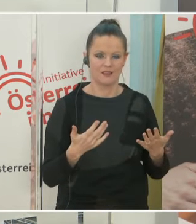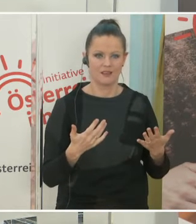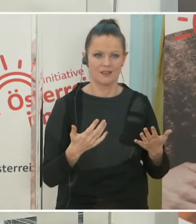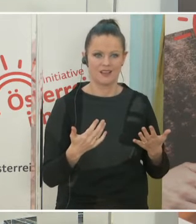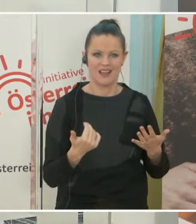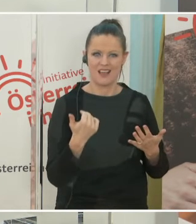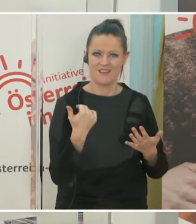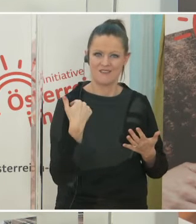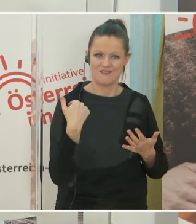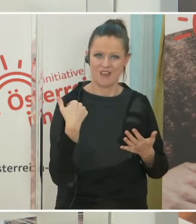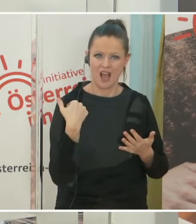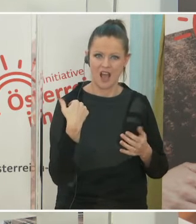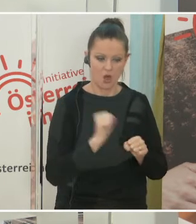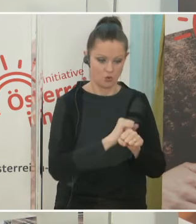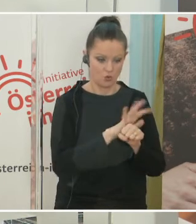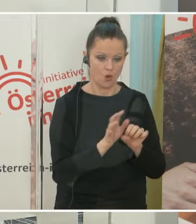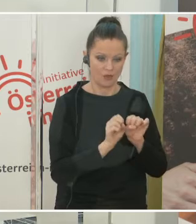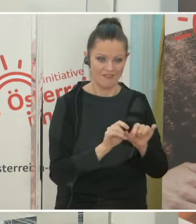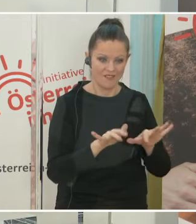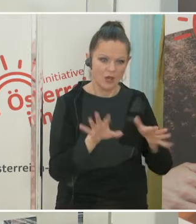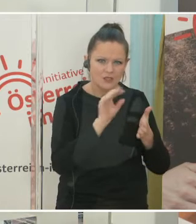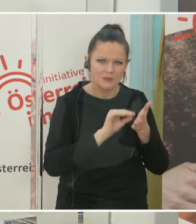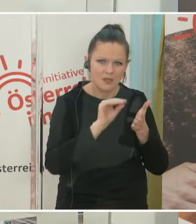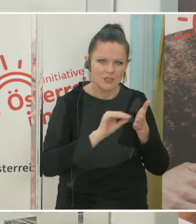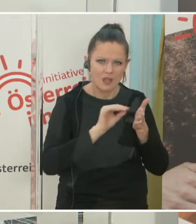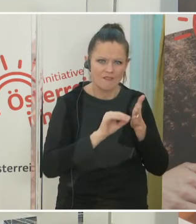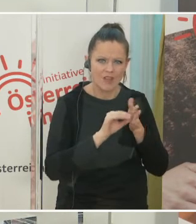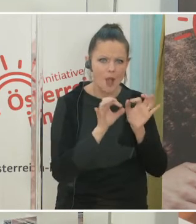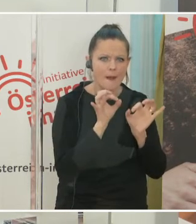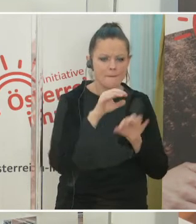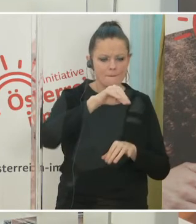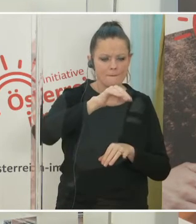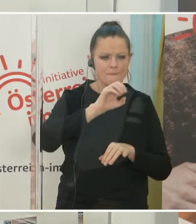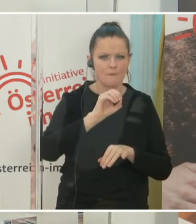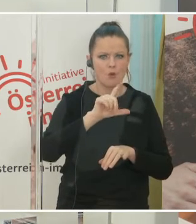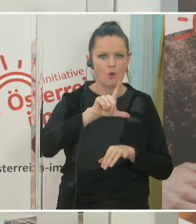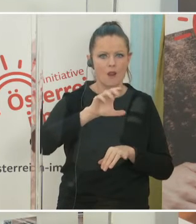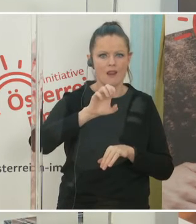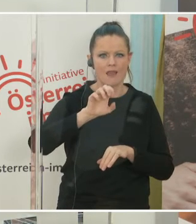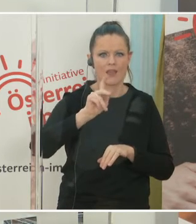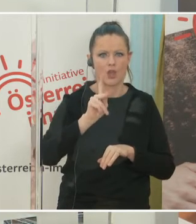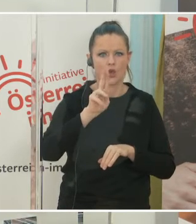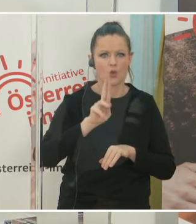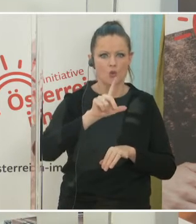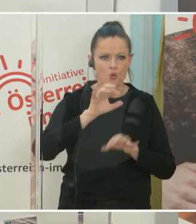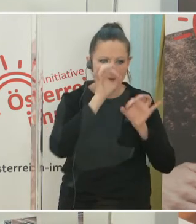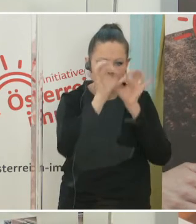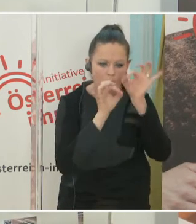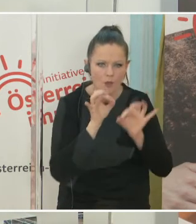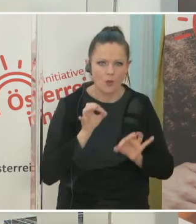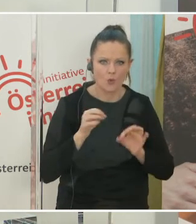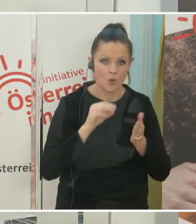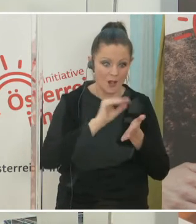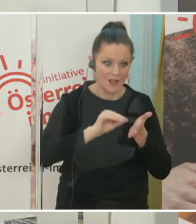der genauen Beschreibung dieses Coronavirus und die genaue molekulare Beschreibung des Coronavirus erfolgte am 13. Jänner,